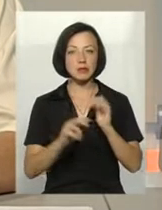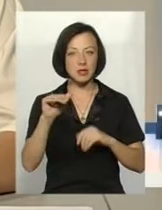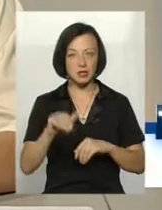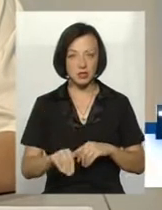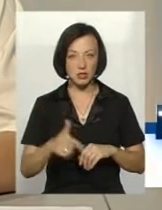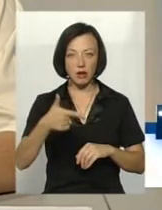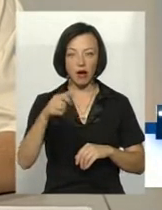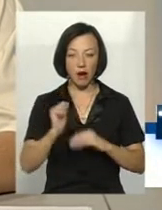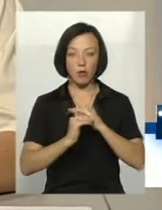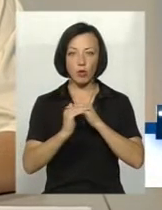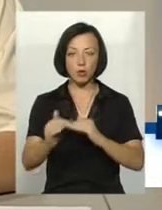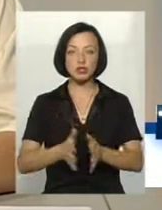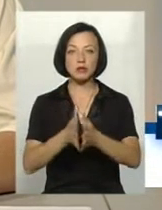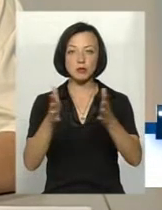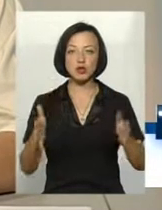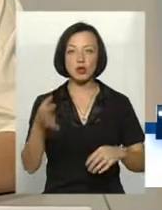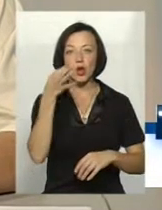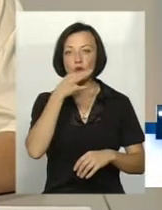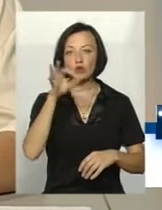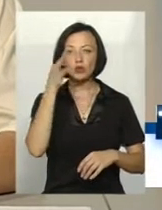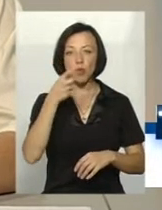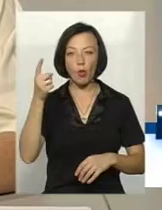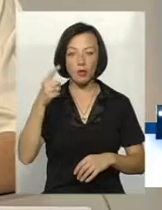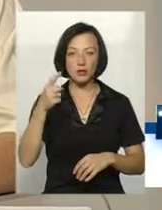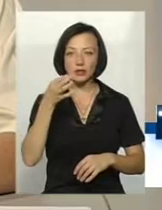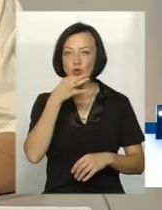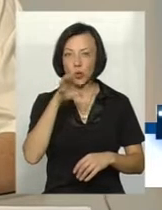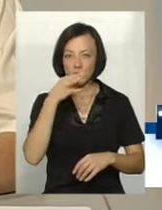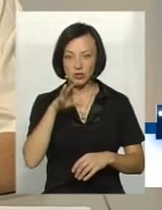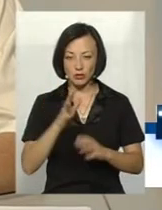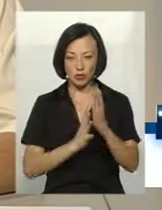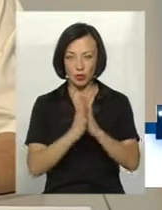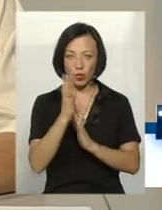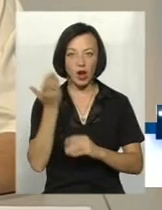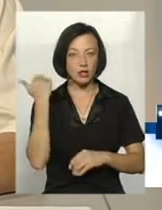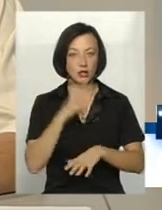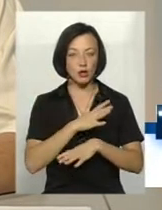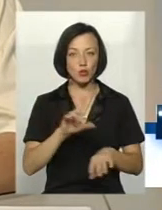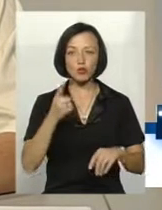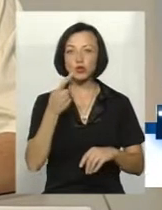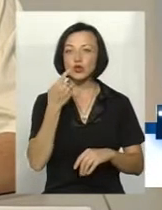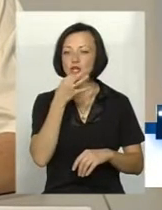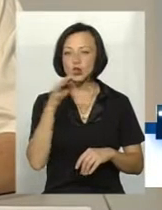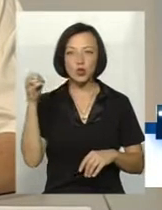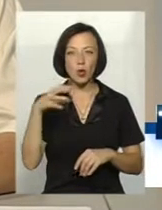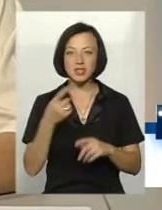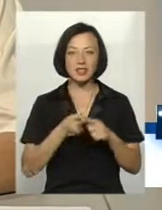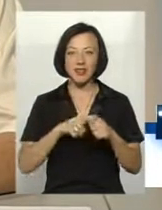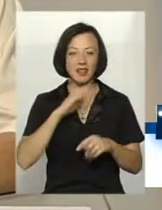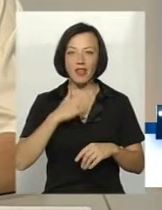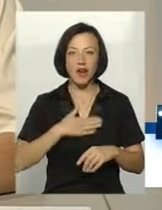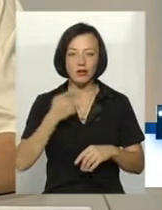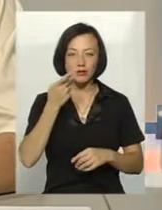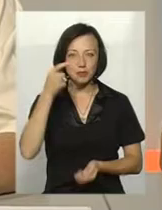гектарів збільшилися площі соняшникові, що такого раніше теж не було, бо соняшник не є нашою традиційною